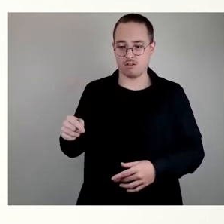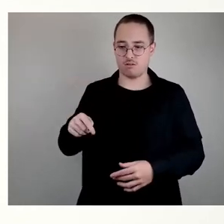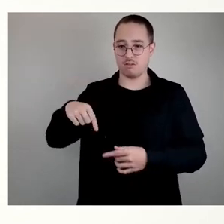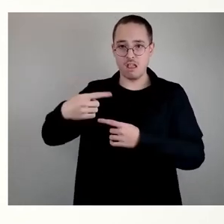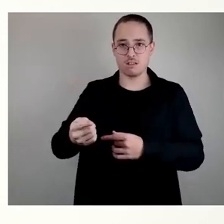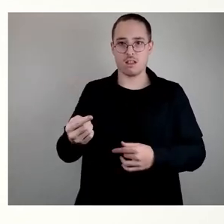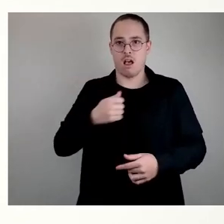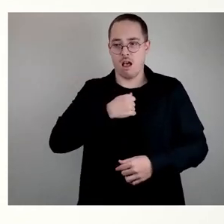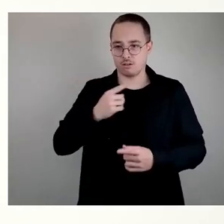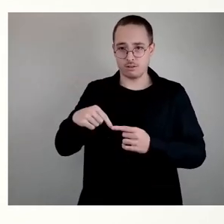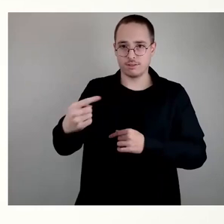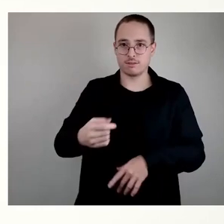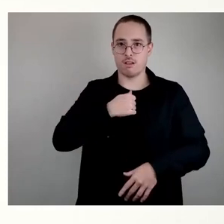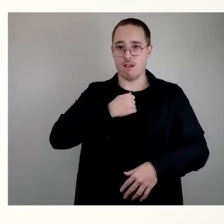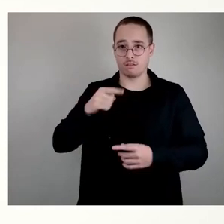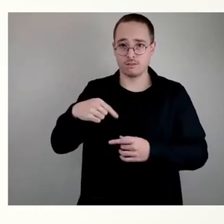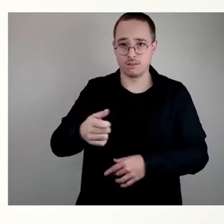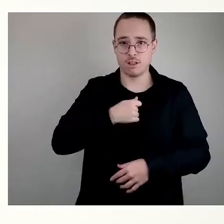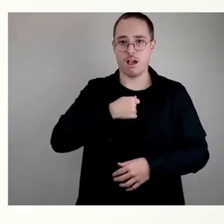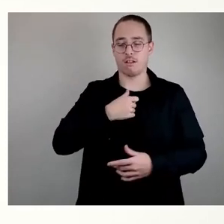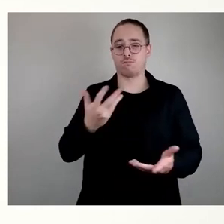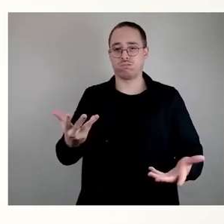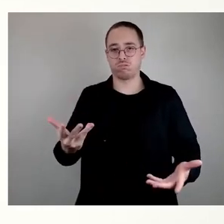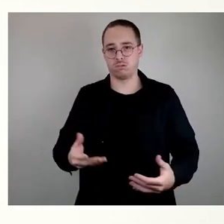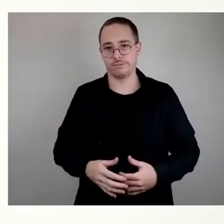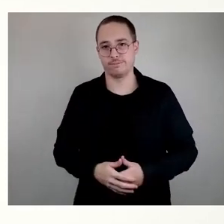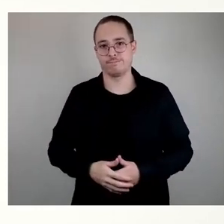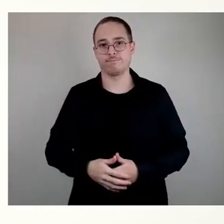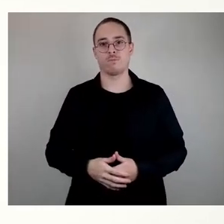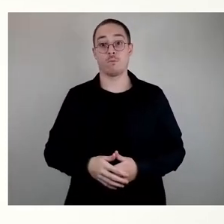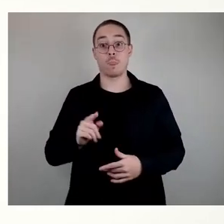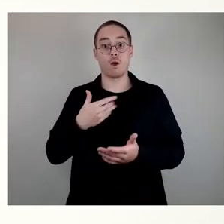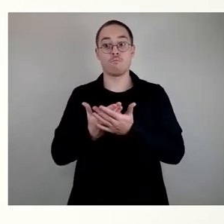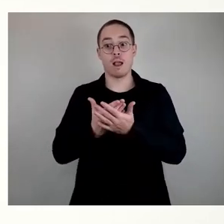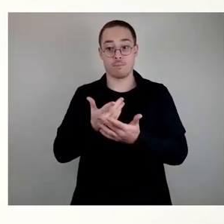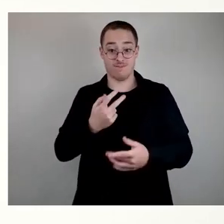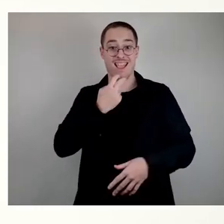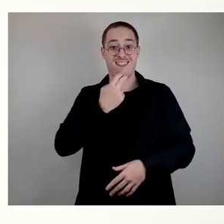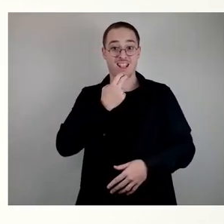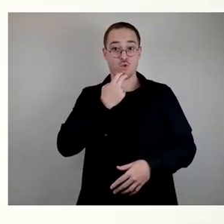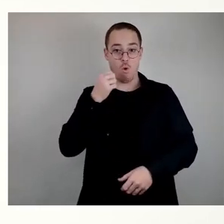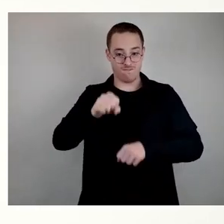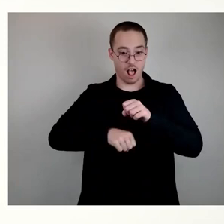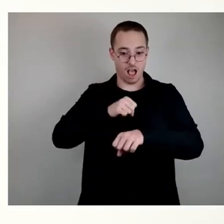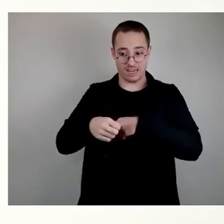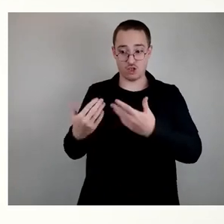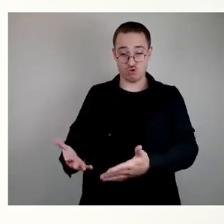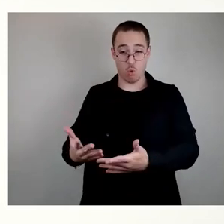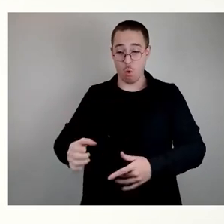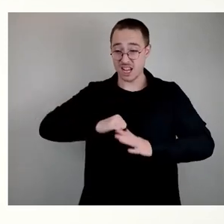man ja auch sagen muss, die Geschwindigkeiten, die heute mit Elektrofahrrädern gefahren werden können, die sind auch nicht mehr gehwegtauglich.